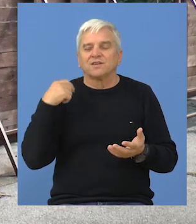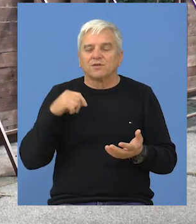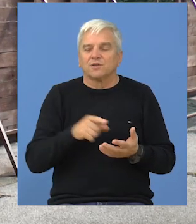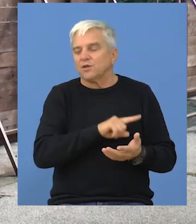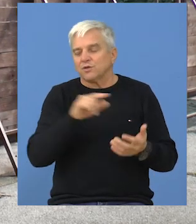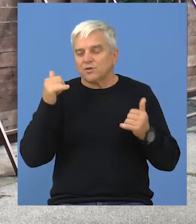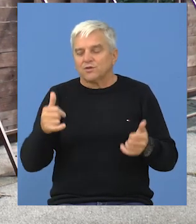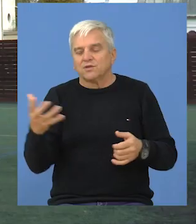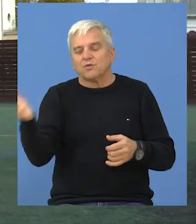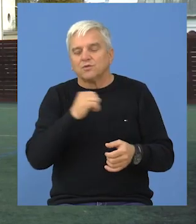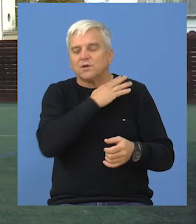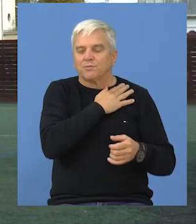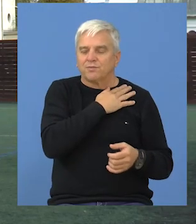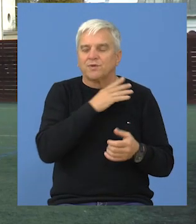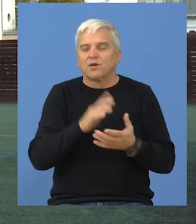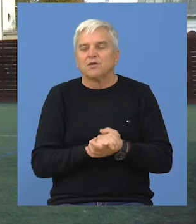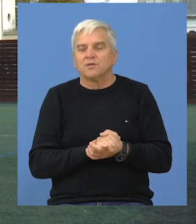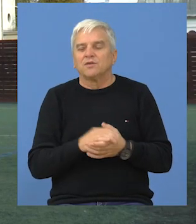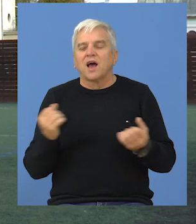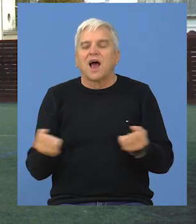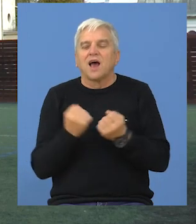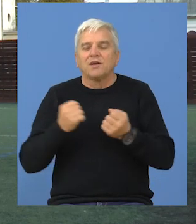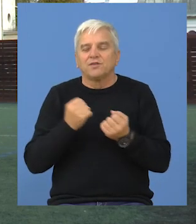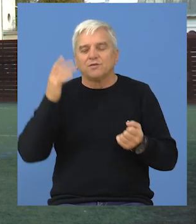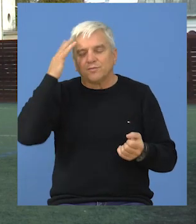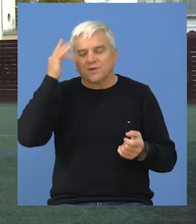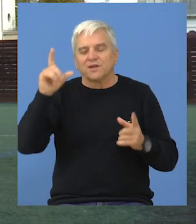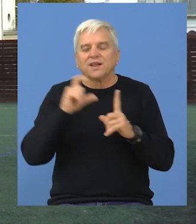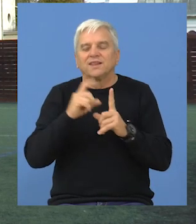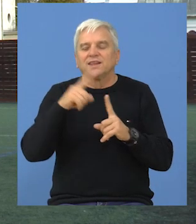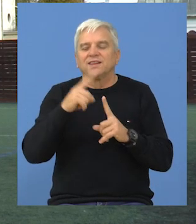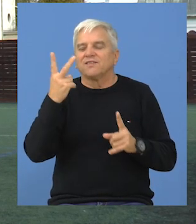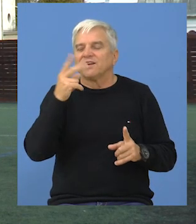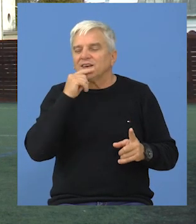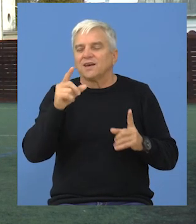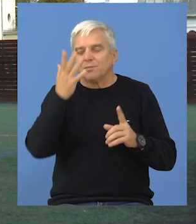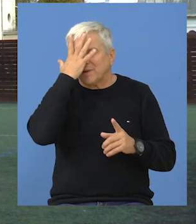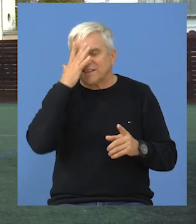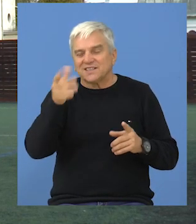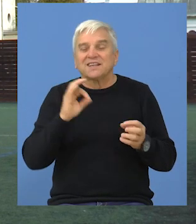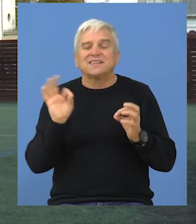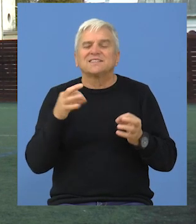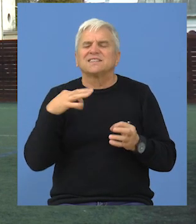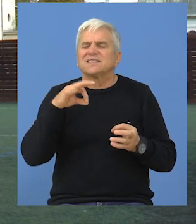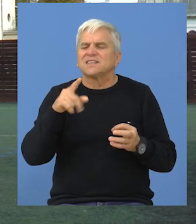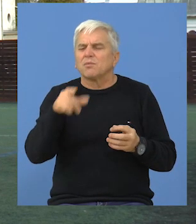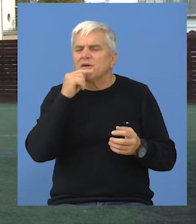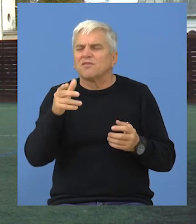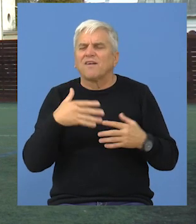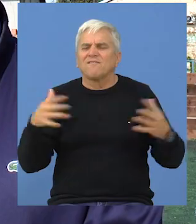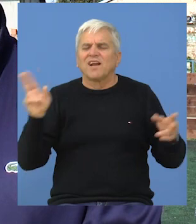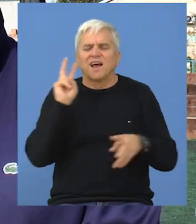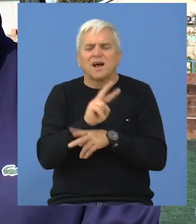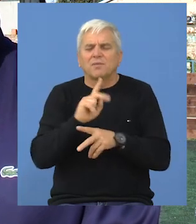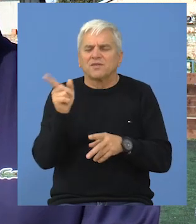2020. godine preuzela, možda svakako možemo reći, aktivniju brigu o DTV Partizan, ne samo zbog činjenice da se